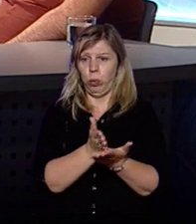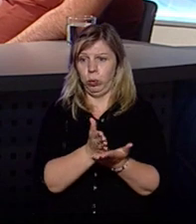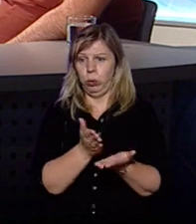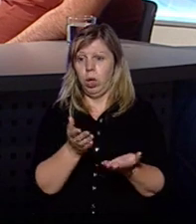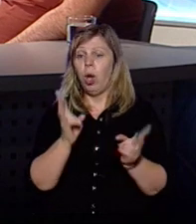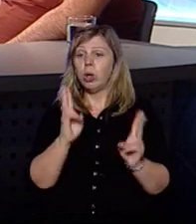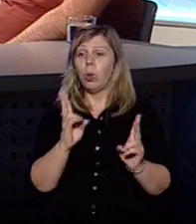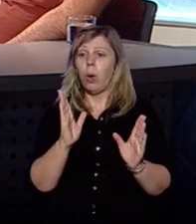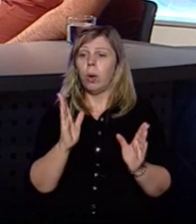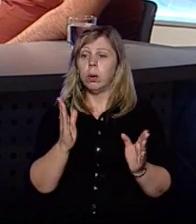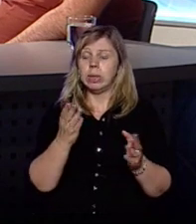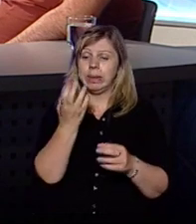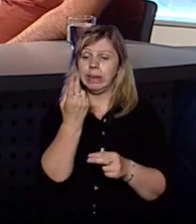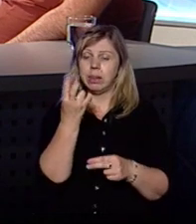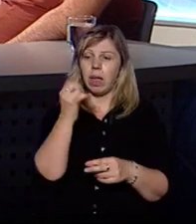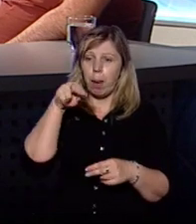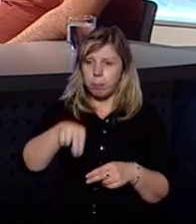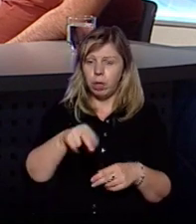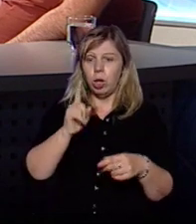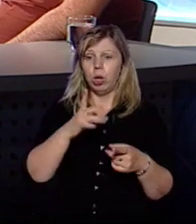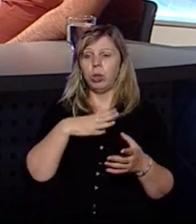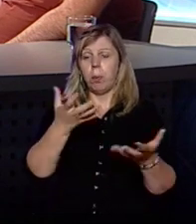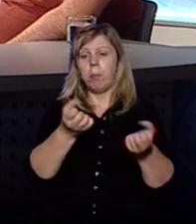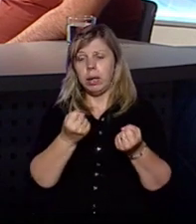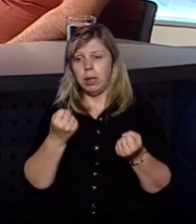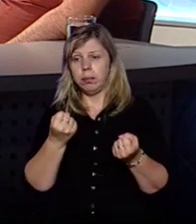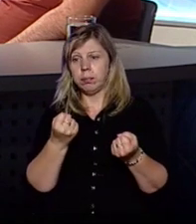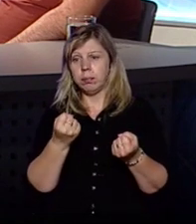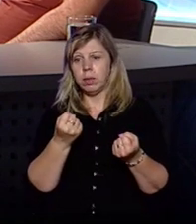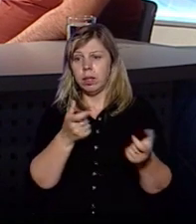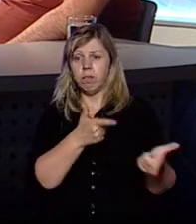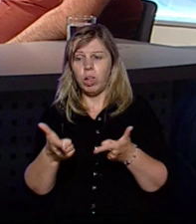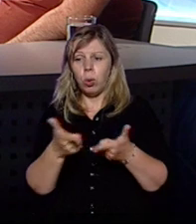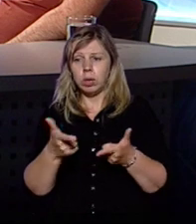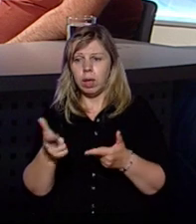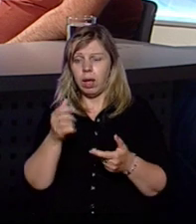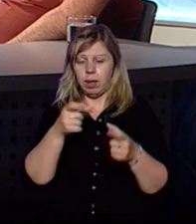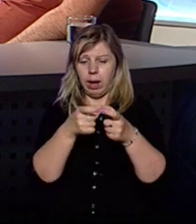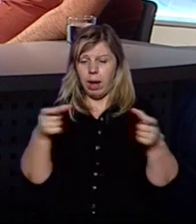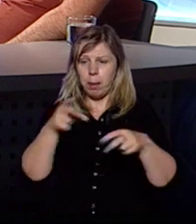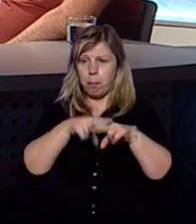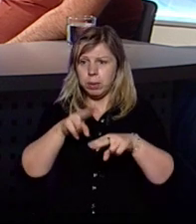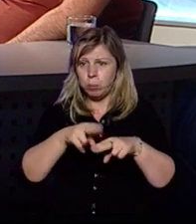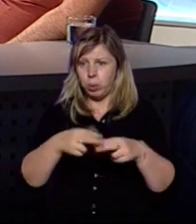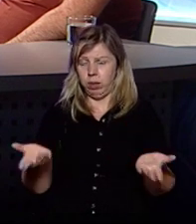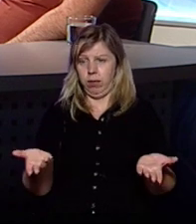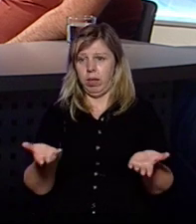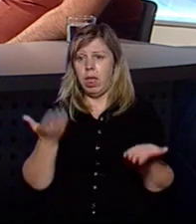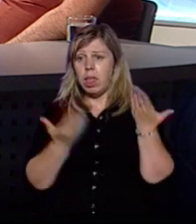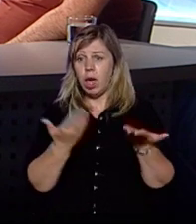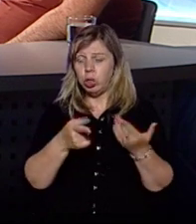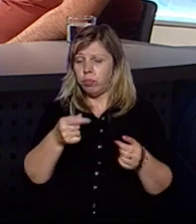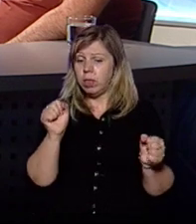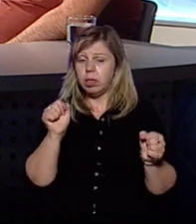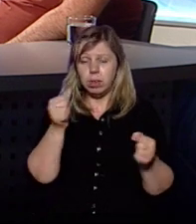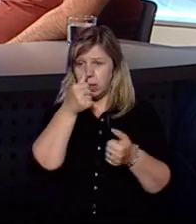хтось будує ЦНАПів, хтось перебирає повноваження виготовлення ID-карток, паспортів. Якщо ви не